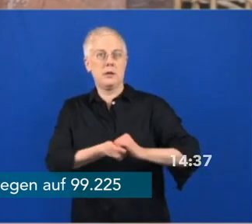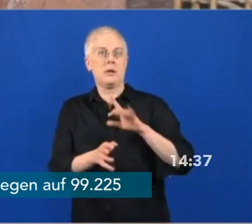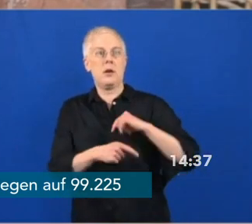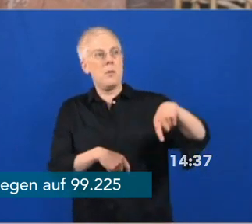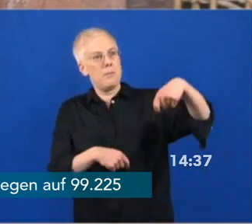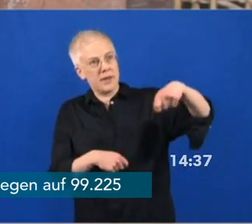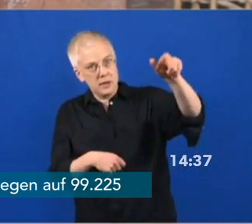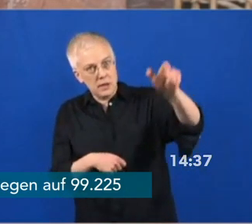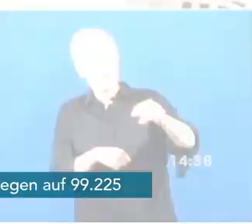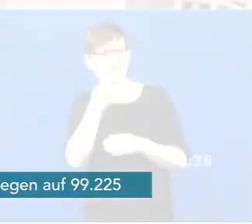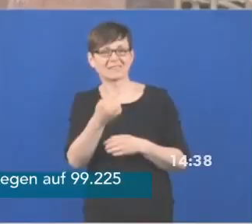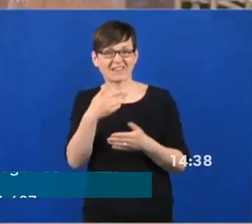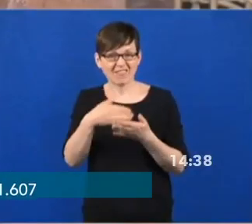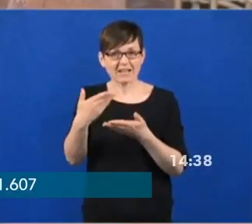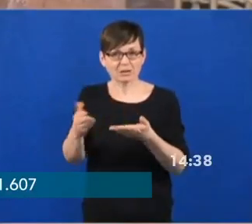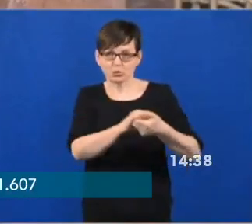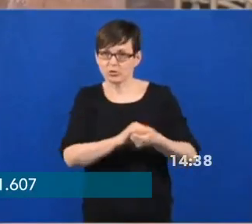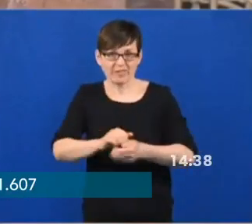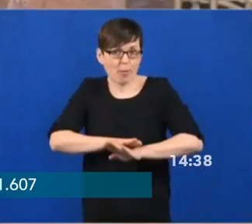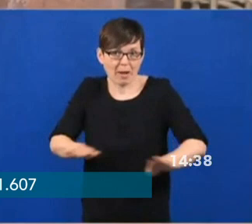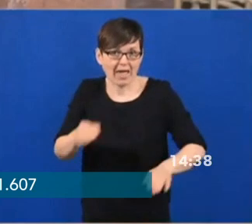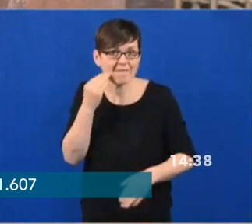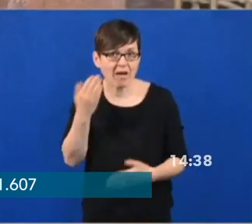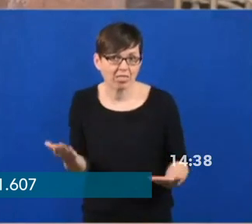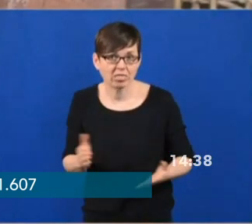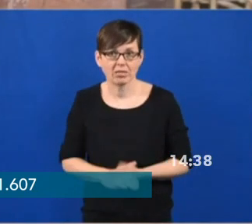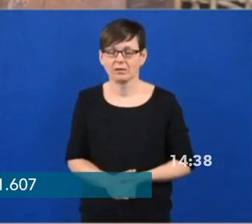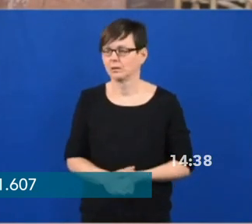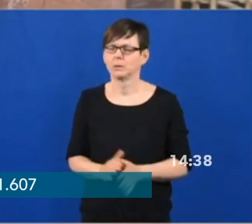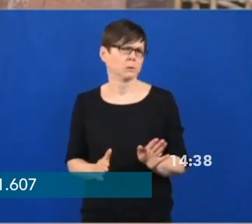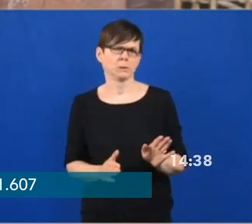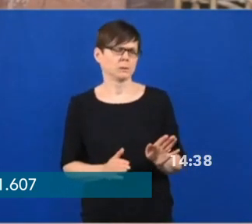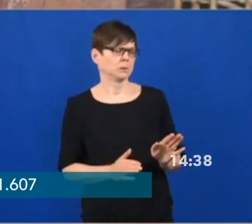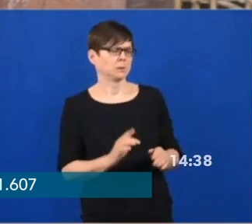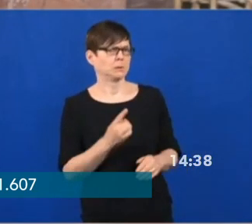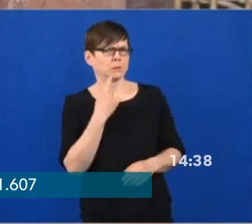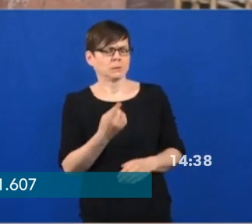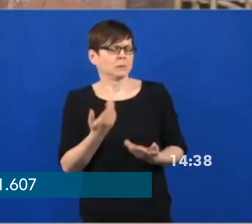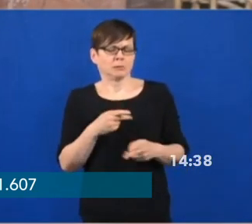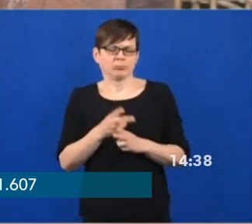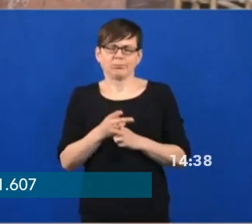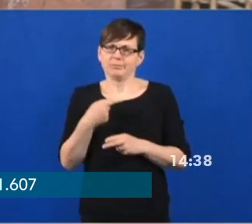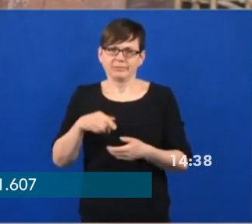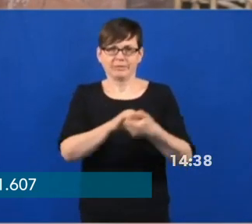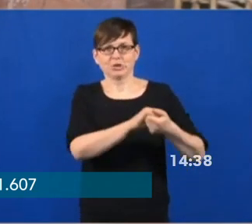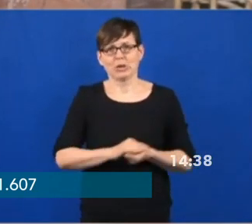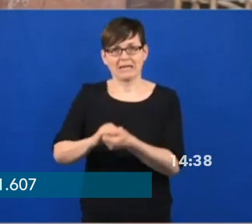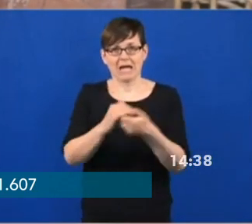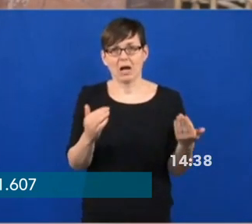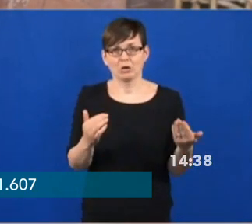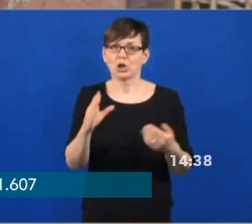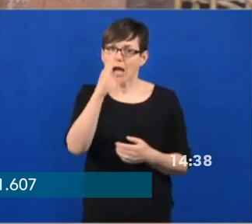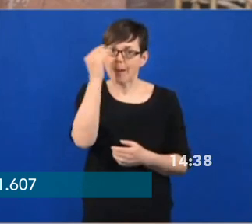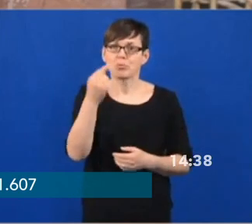Ministerpräsident Günther und ich. Wir sind sehr solidarisch. Es ist schon immer so gewesen, dass Hamburg in der Gesundheitsversorgung für die